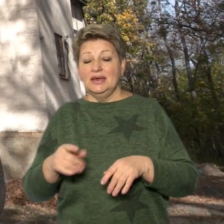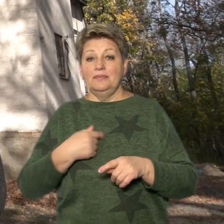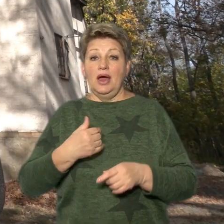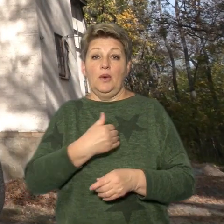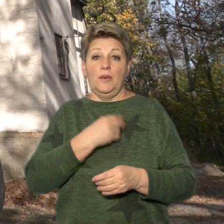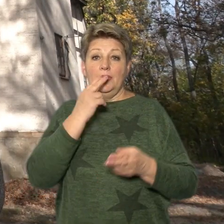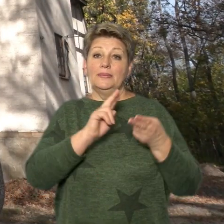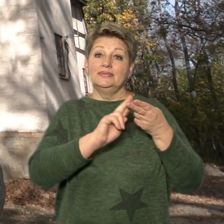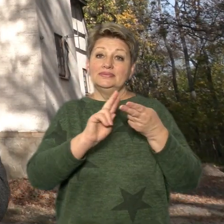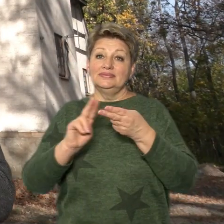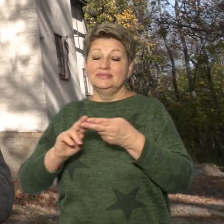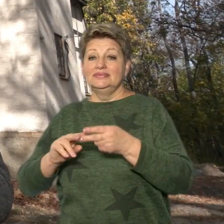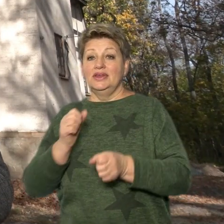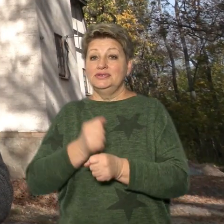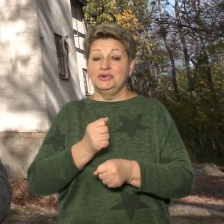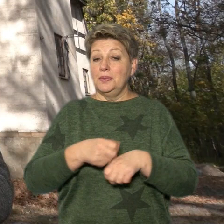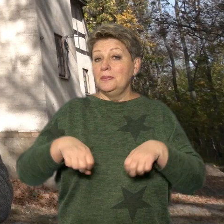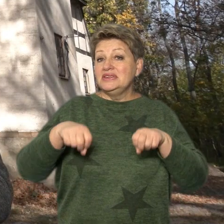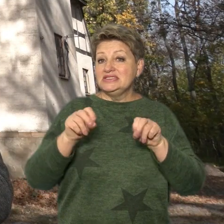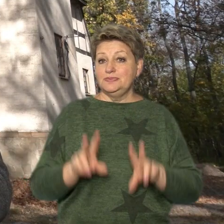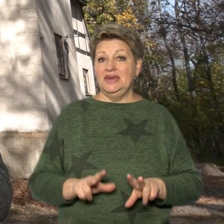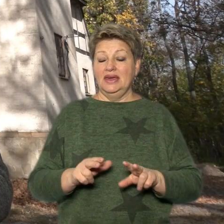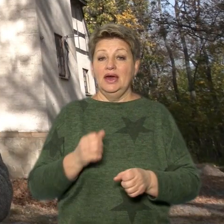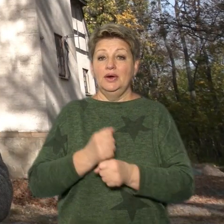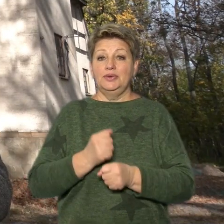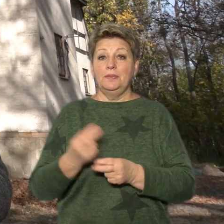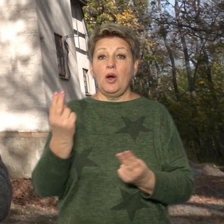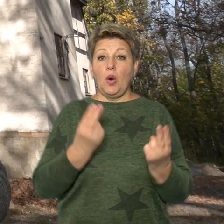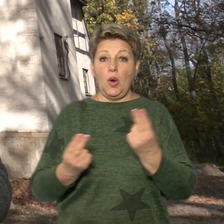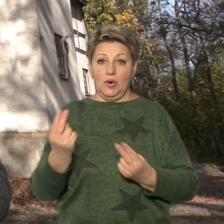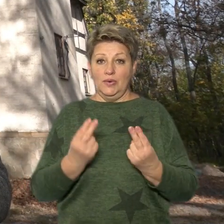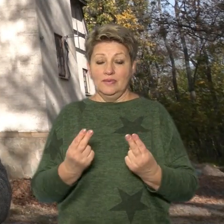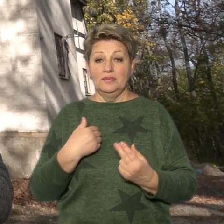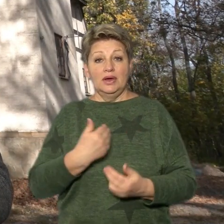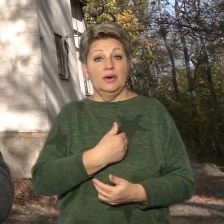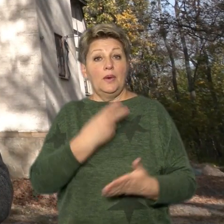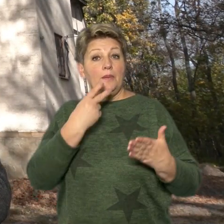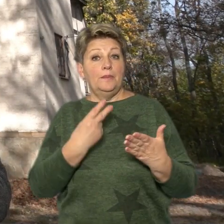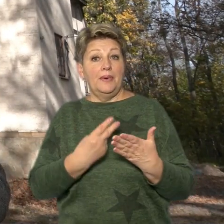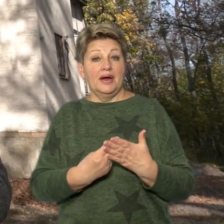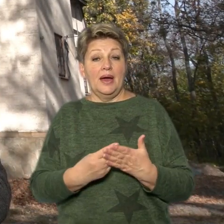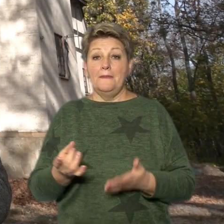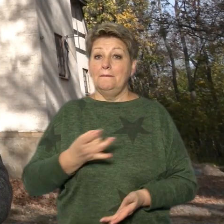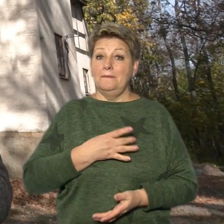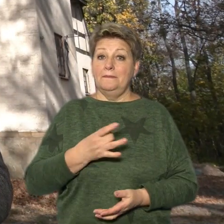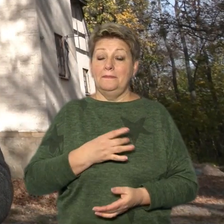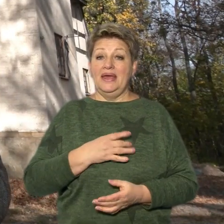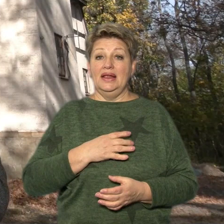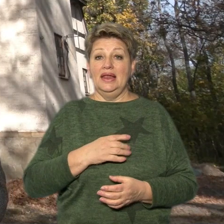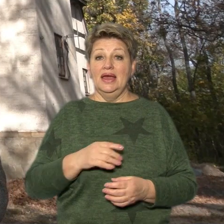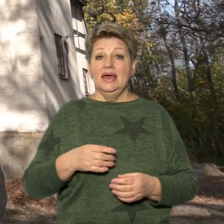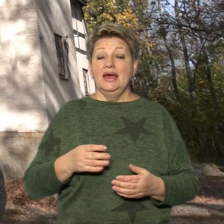хочемо так зробити і спеціально не робимо їх кольорованою. Ми хочемо показати білі плями палацу,